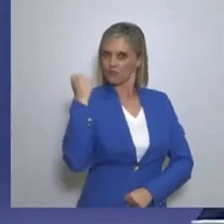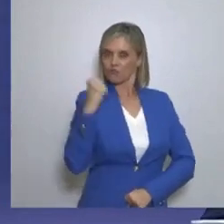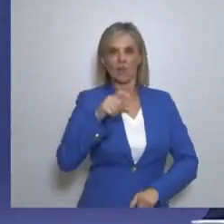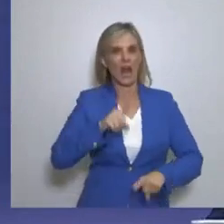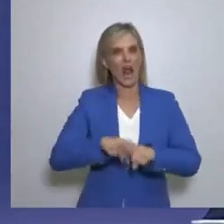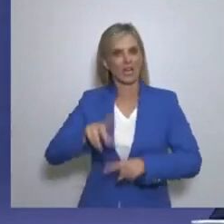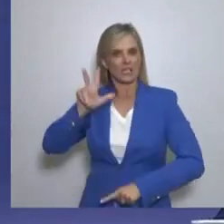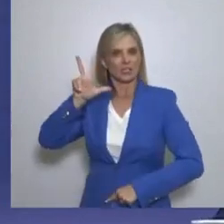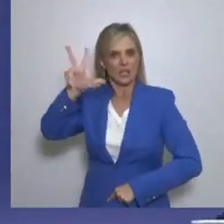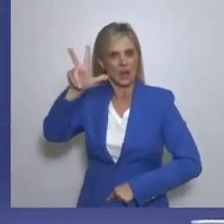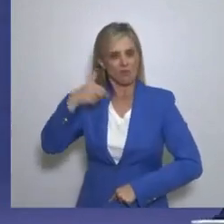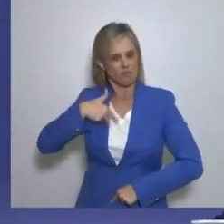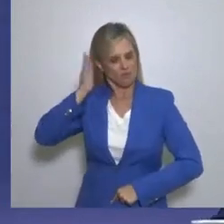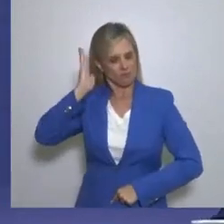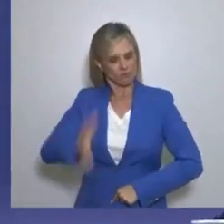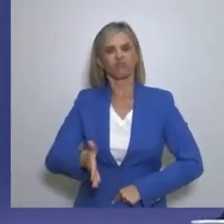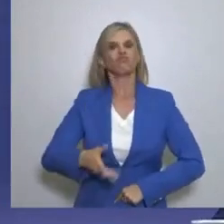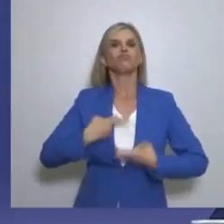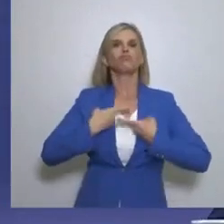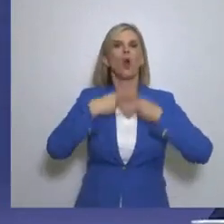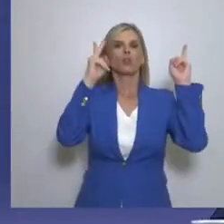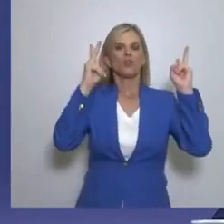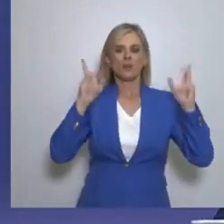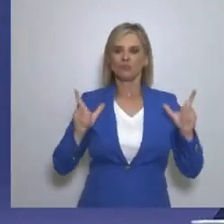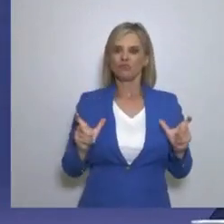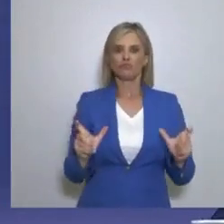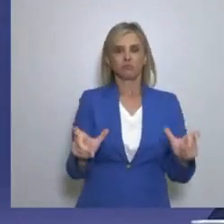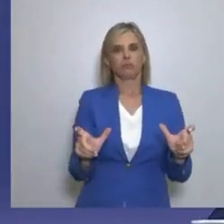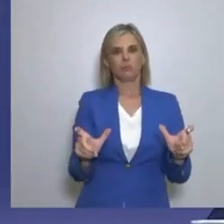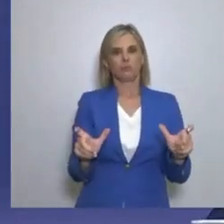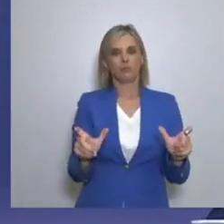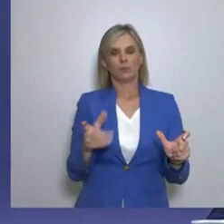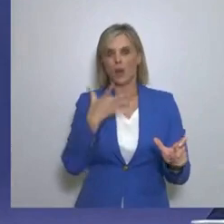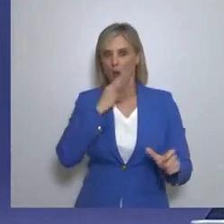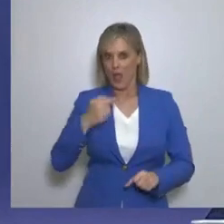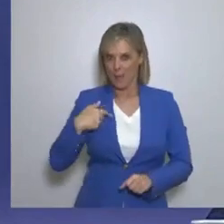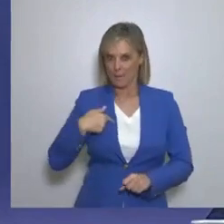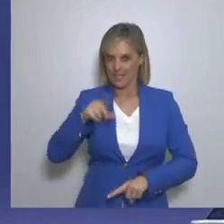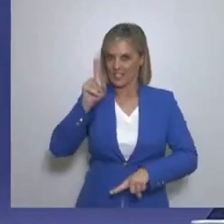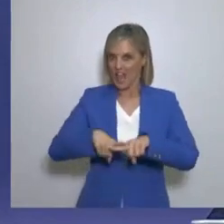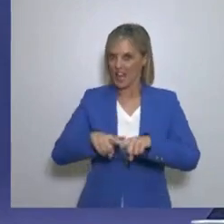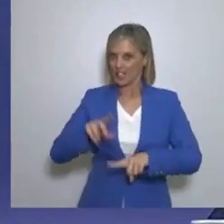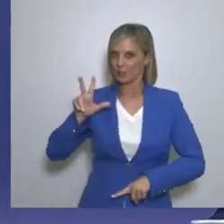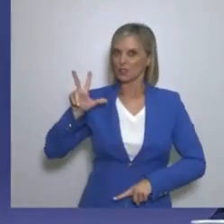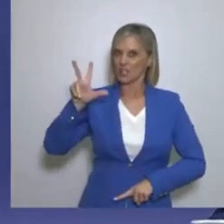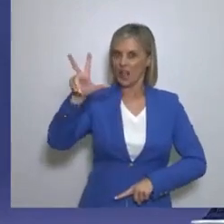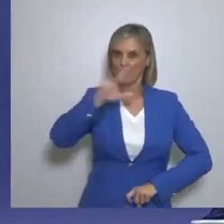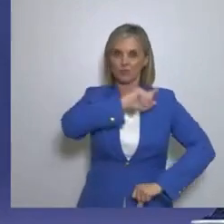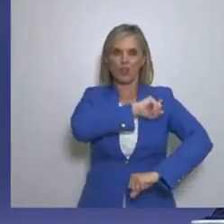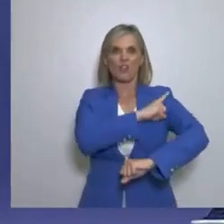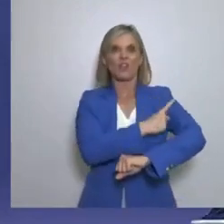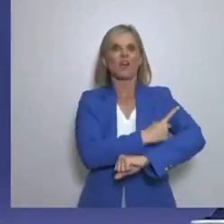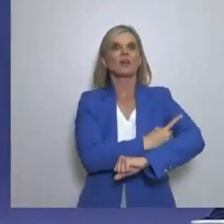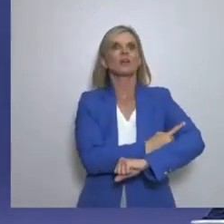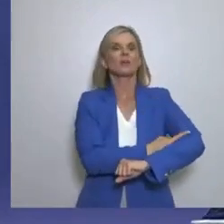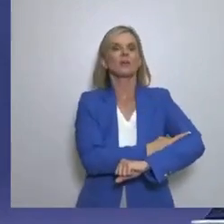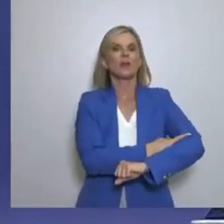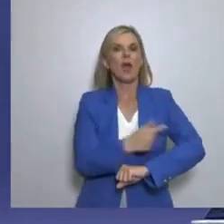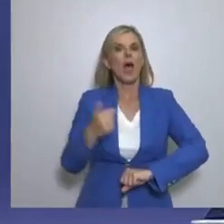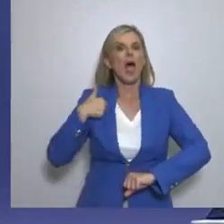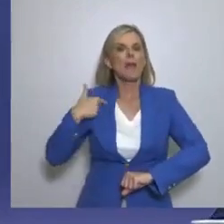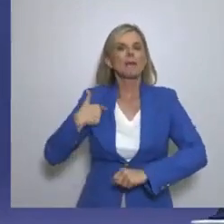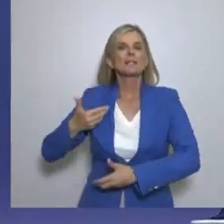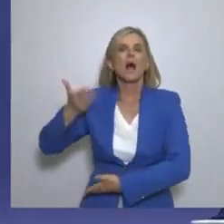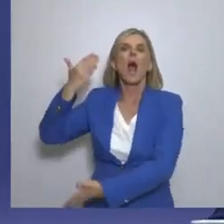δεν μπορεί να υπογραφεί καμία αλλά και δει επειδή η Ελλήνων συνέλευση αλλά και εγώ προϋπάρχω στον παγκόσμιο